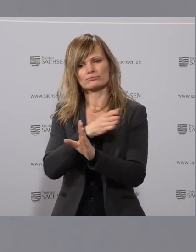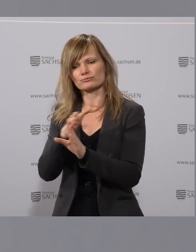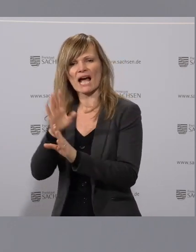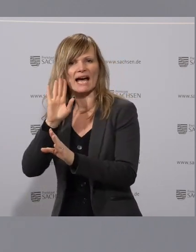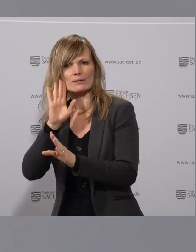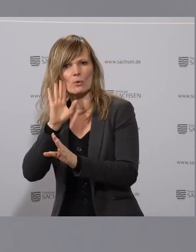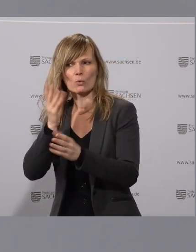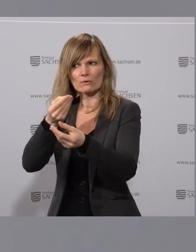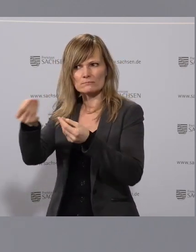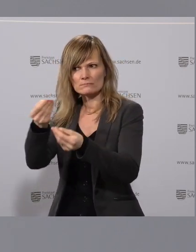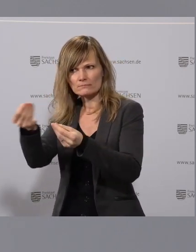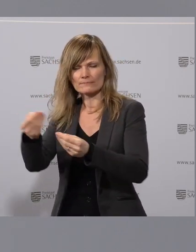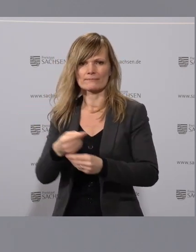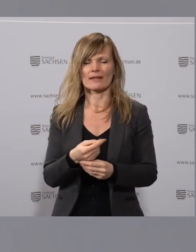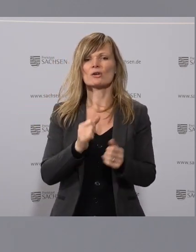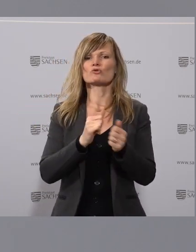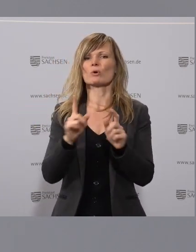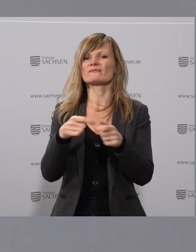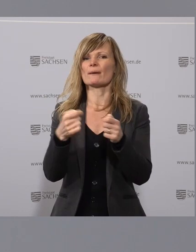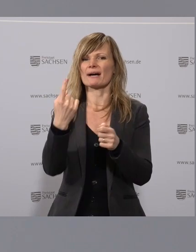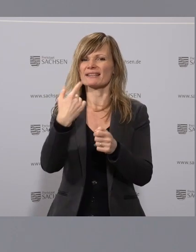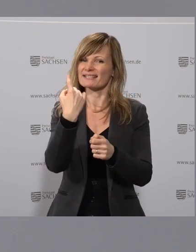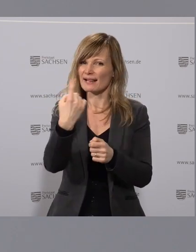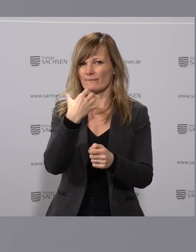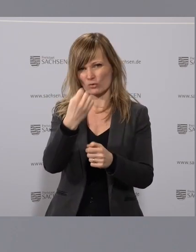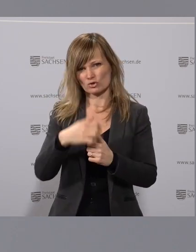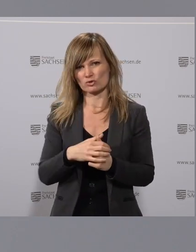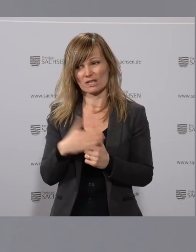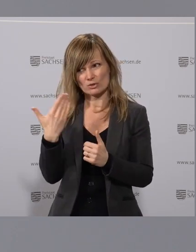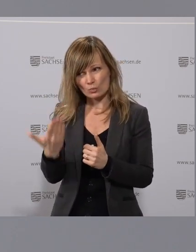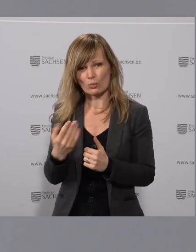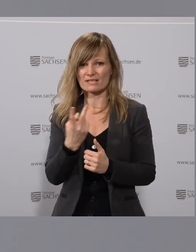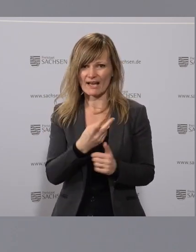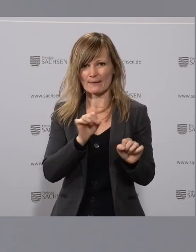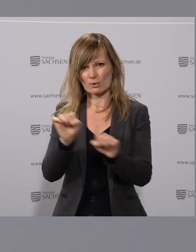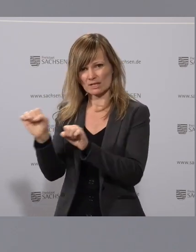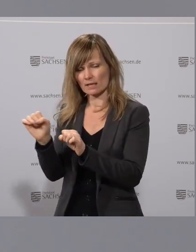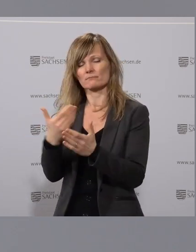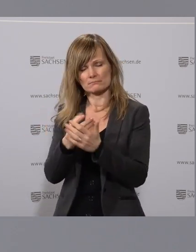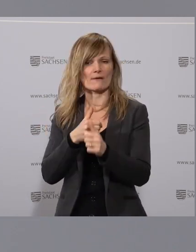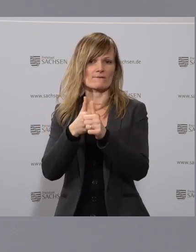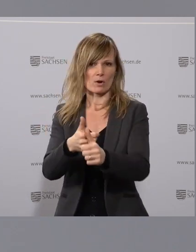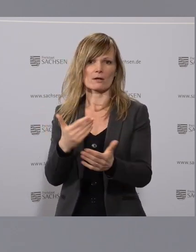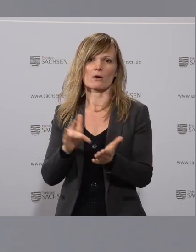das war ein ganz wichtiger Wunsch unserer Sportverbände. Und deswegen haben wir dem auch Folge leisten können, aufgrund der aktuellen Entwicklung.